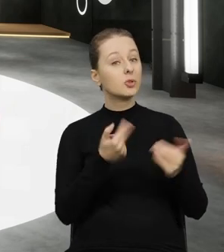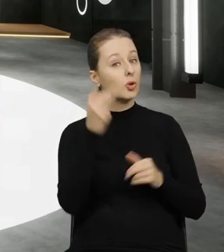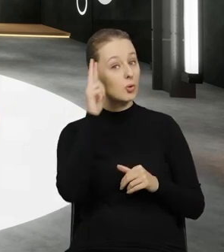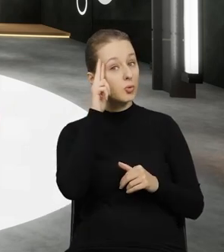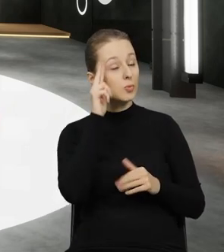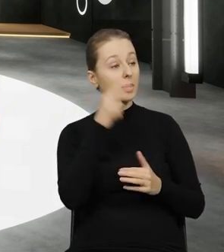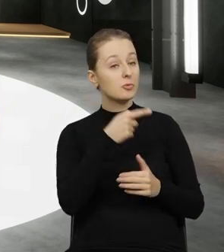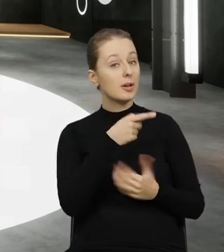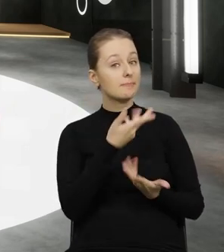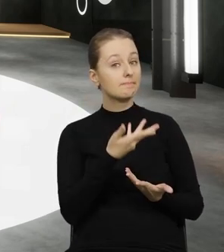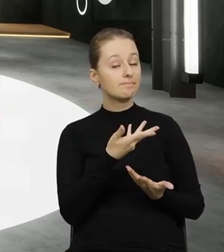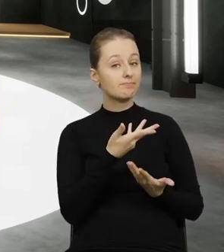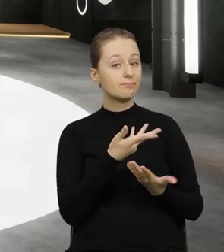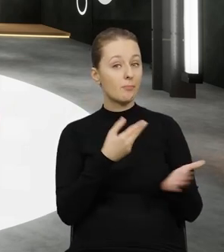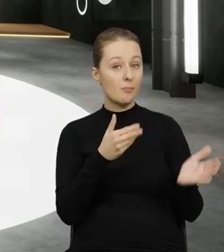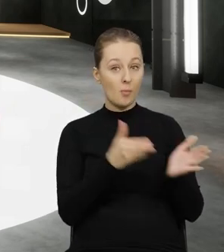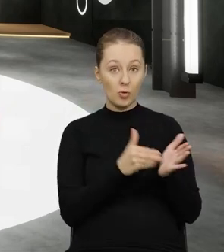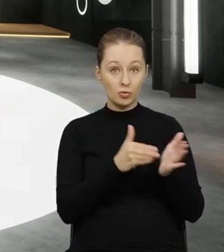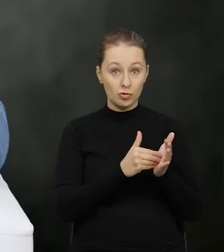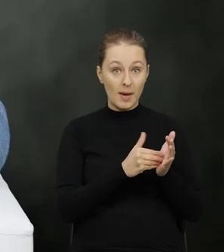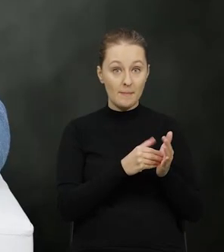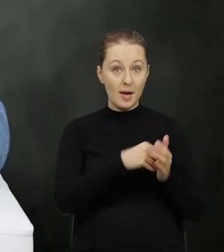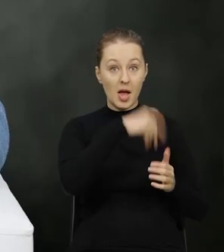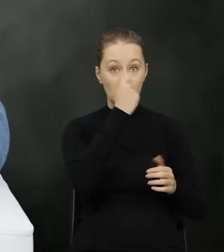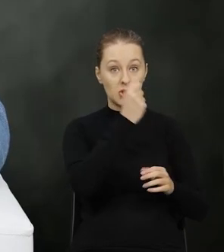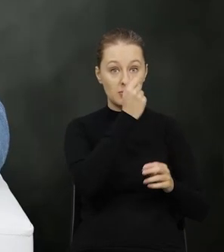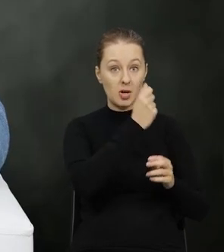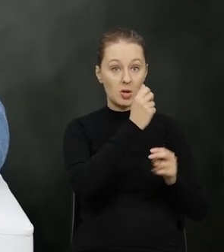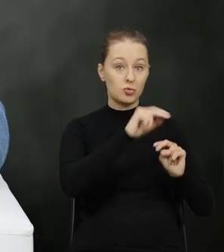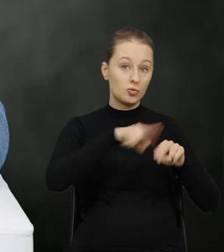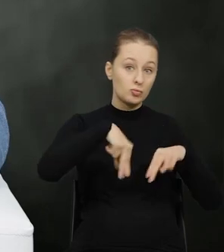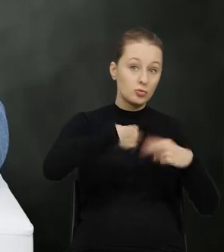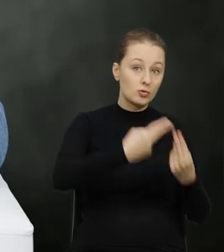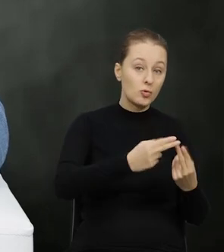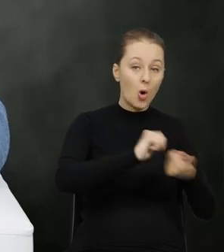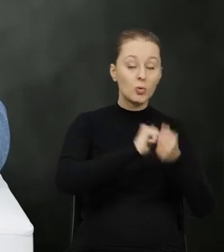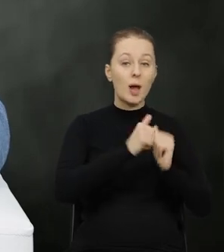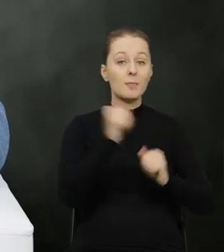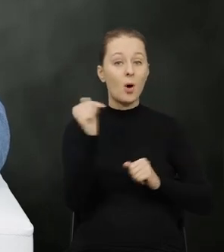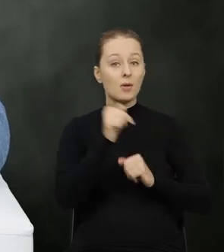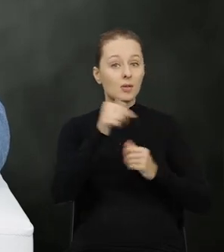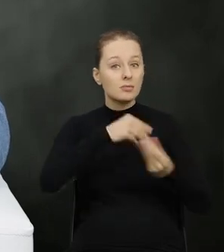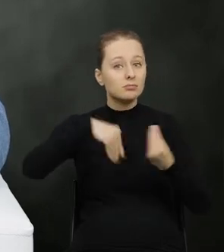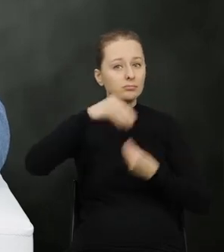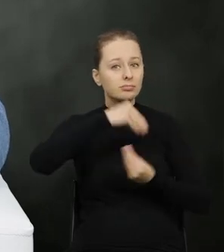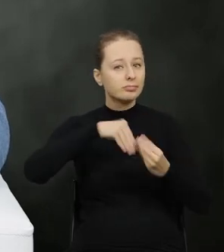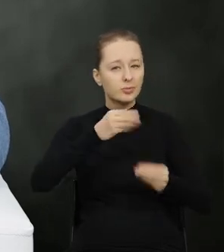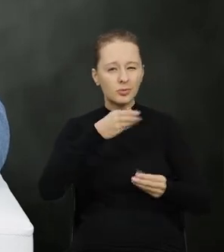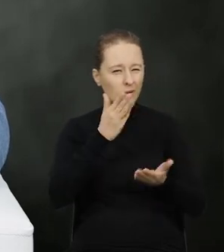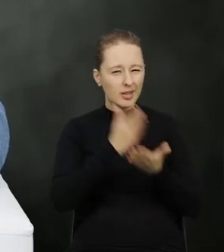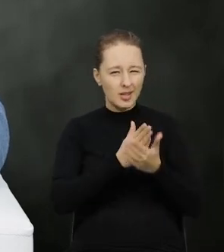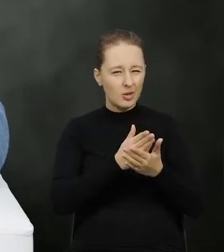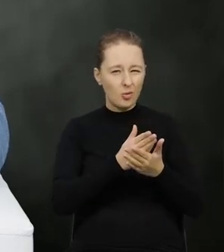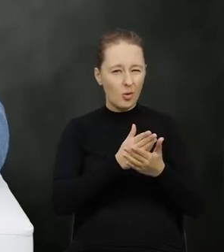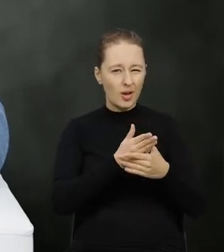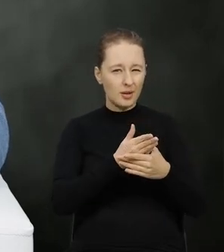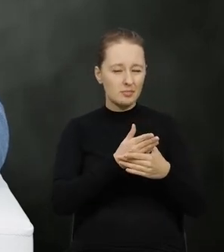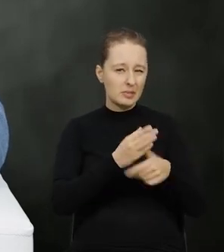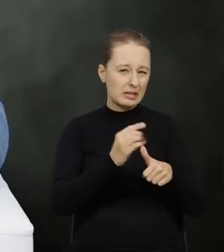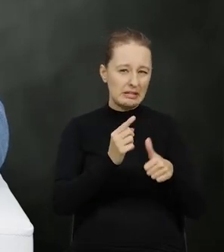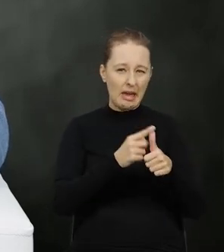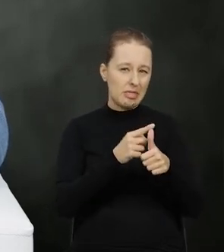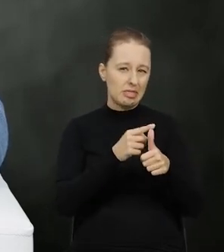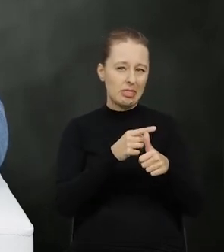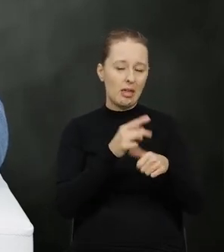Ok, czyli rozumiem, że sam ma konieczność zwrotu tych odpadów, czy ich obowiązek ich zagospodarowania. To nie jedynie konsekwencje, które